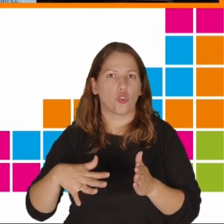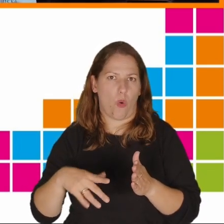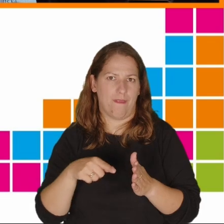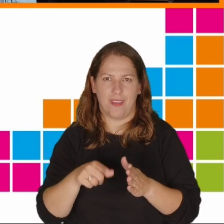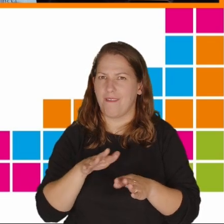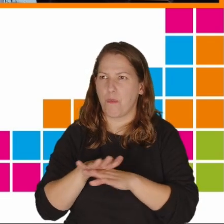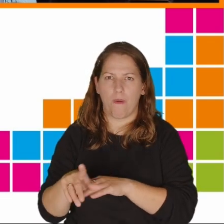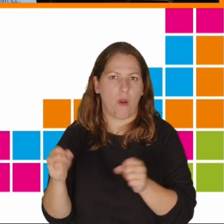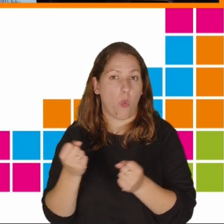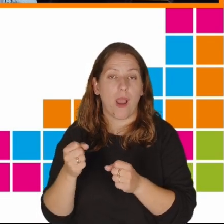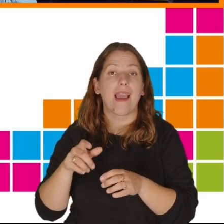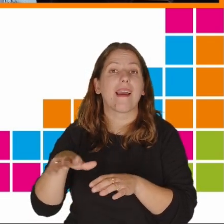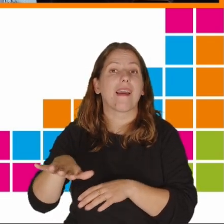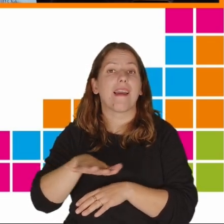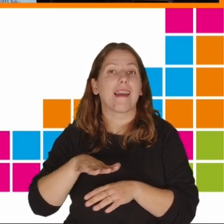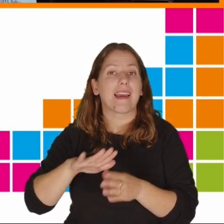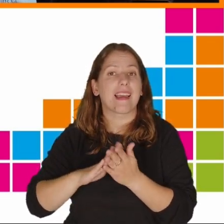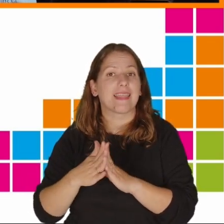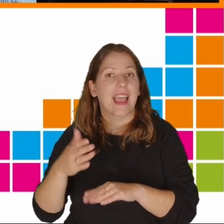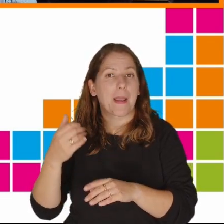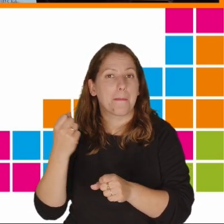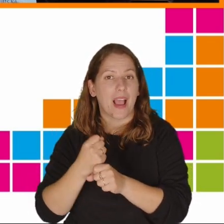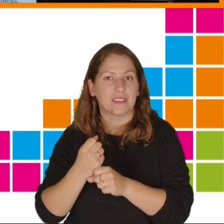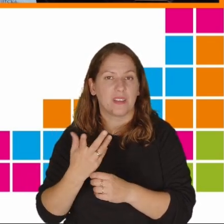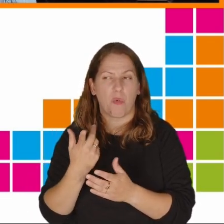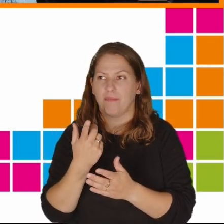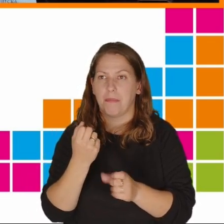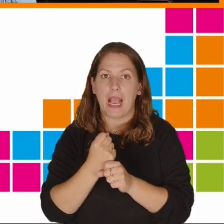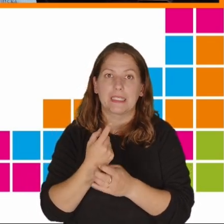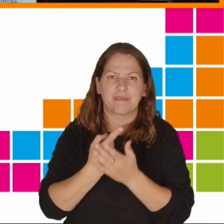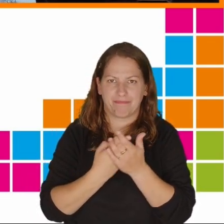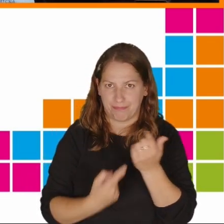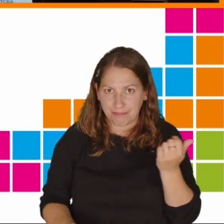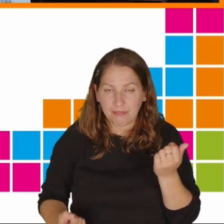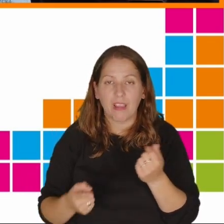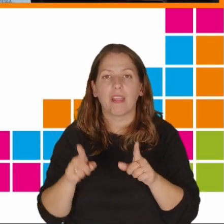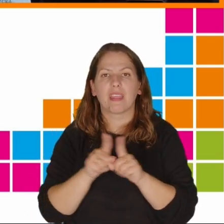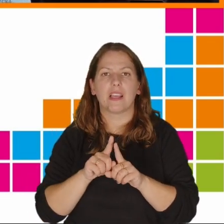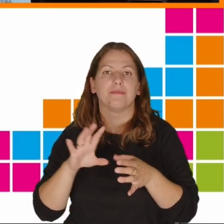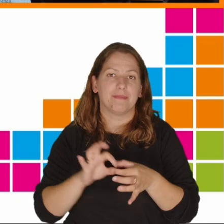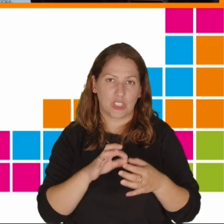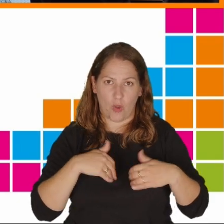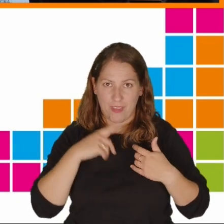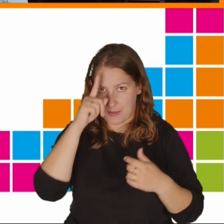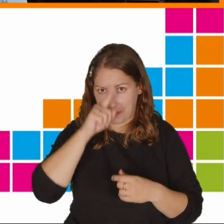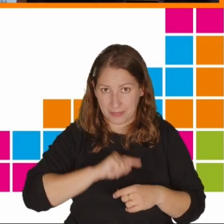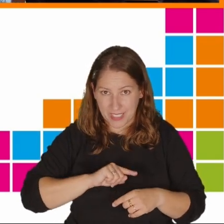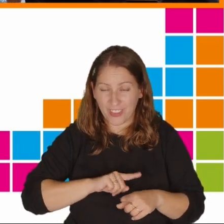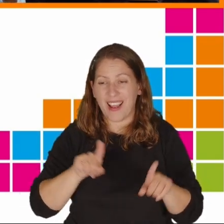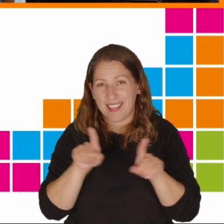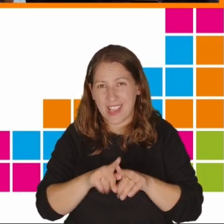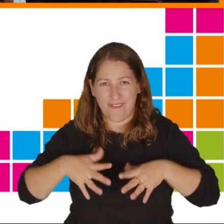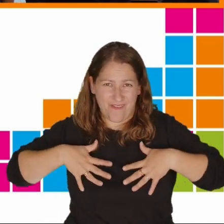pracy, ponieważ masz mniejszą produktywność w pracy i jest to powiązane ze zdrowiem psychicznym, ale także fizycznym,